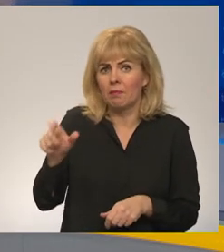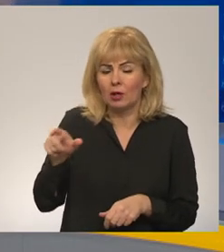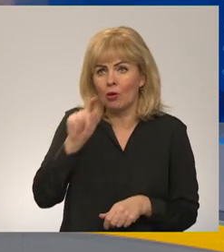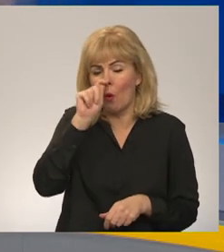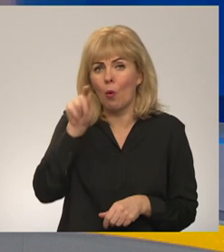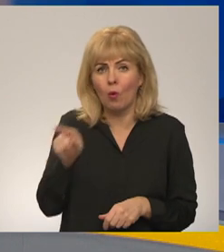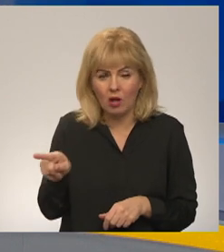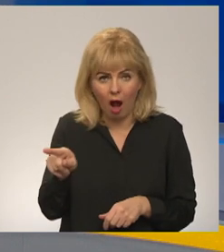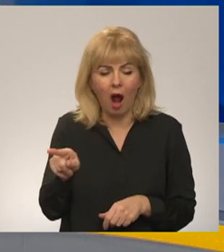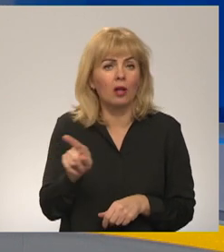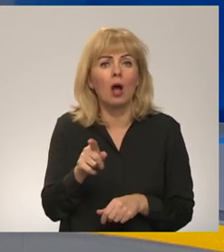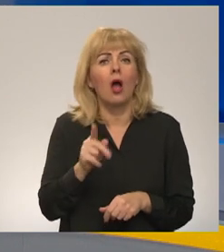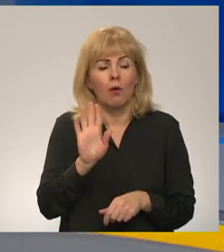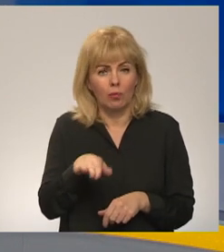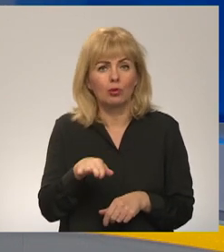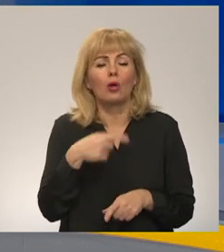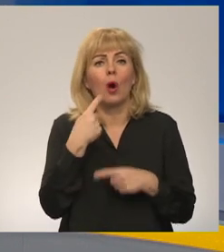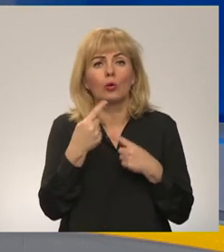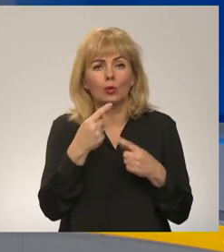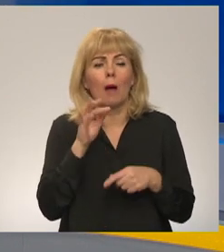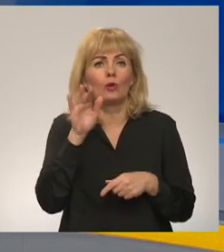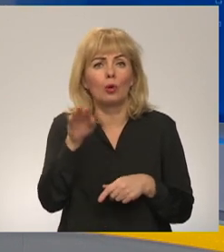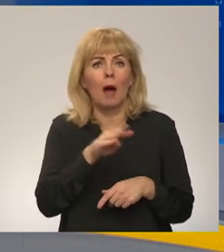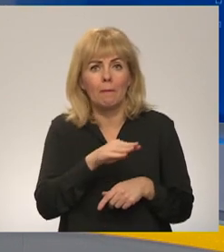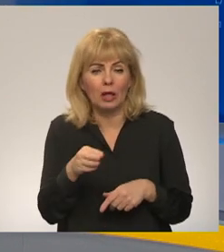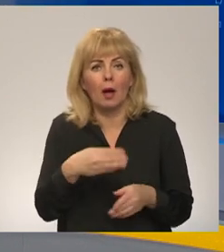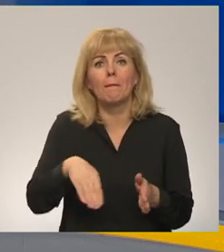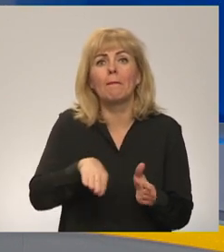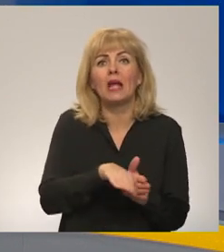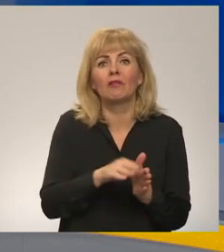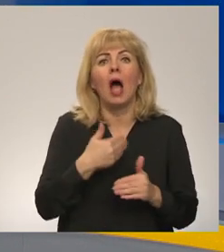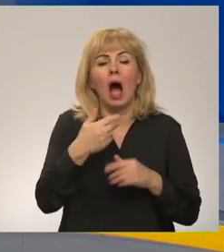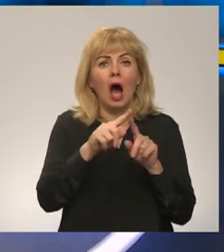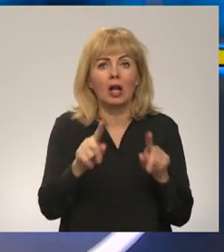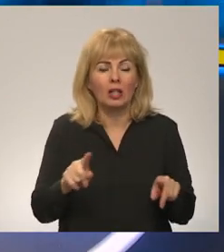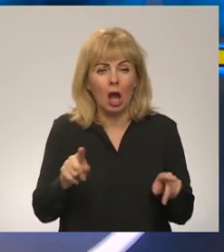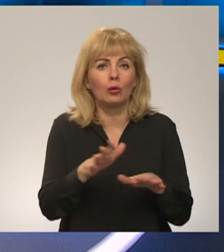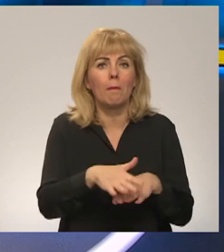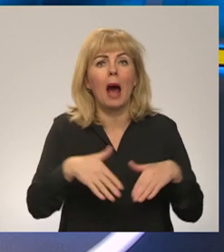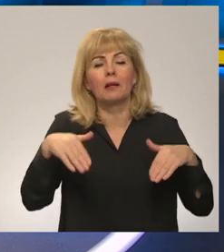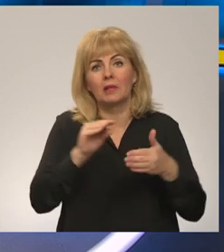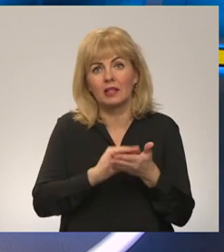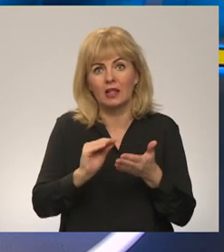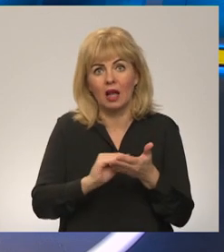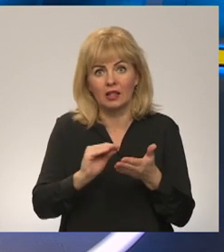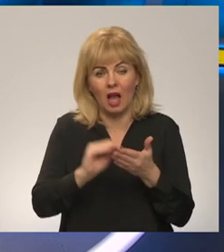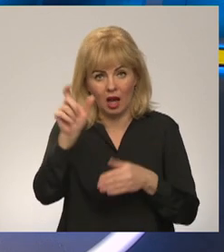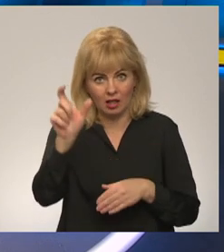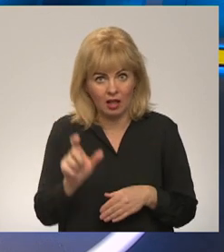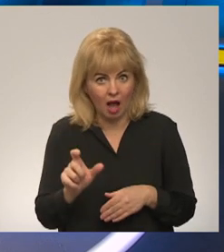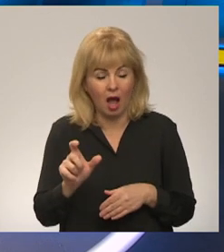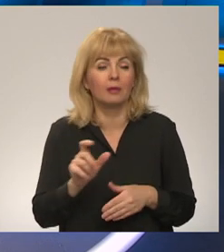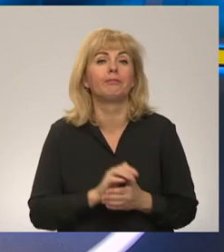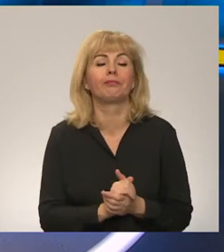nevazums, par to arī runāsim turpākajās minutēs. Mums pievienojas Zanda Kalniņa Lukaševiča, ārlietu ministrijas parlamentārā sekretāra. Sveicināti! Samdien!